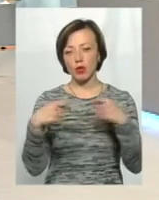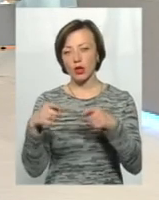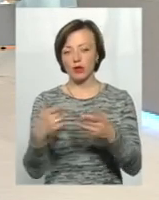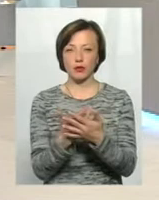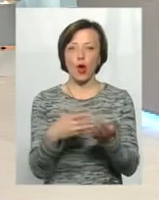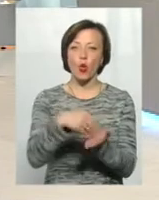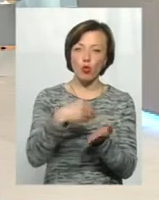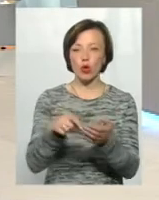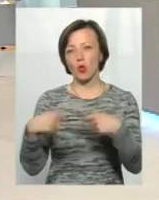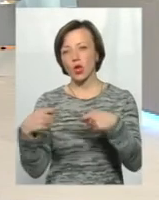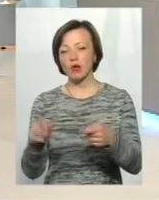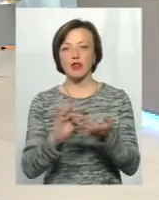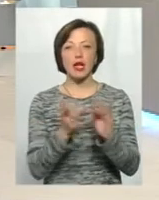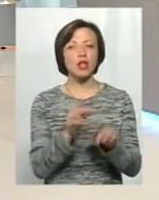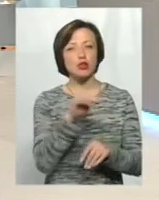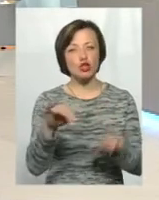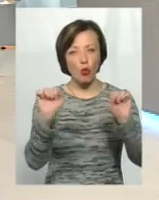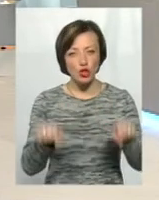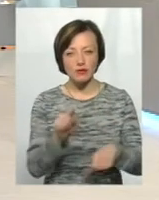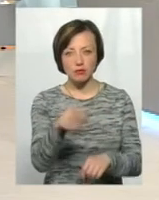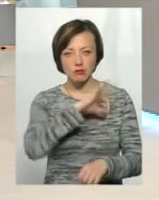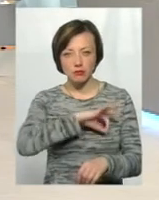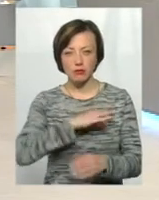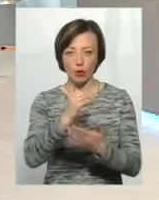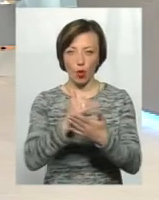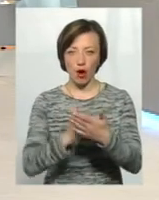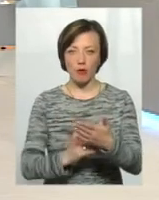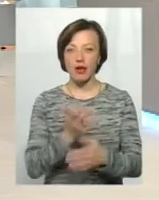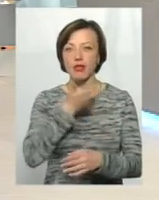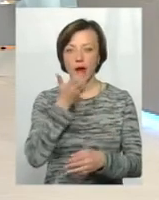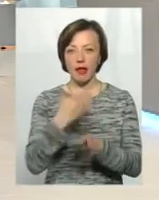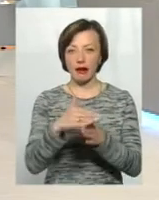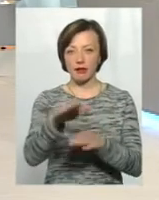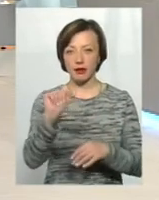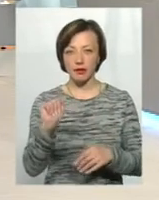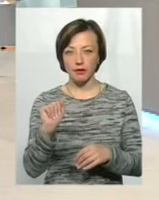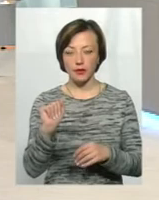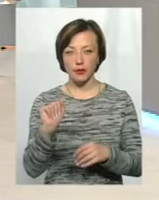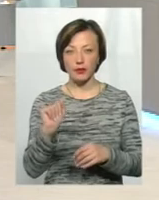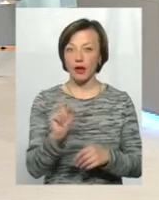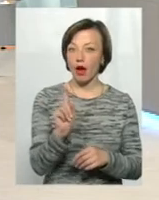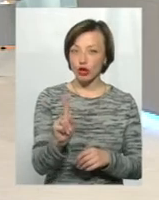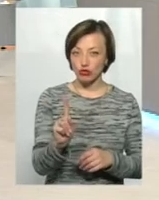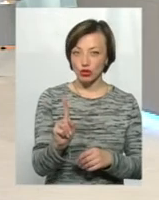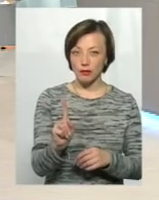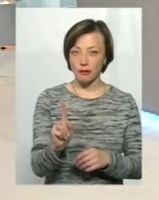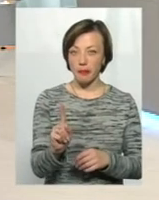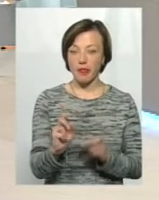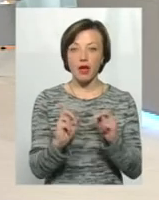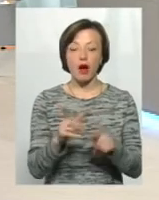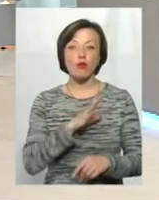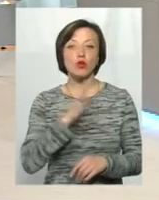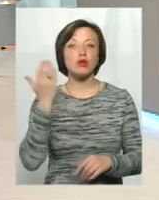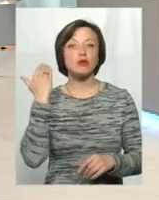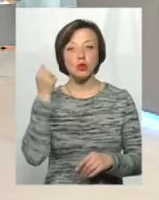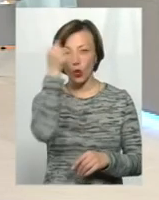інтернеті. Чи можливо для них скористатися програмою теплих кредитів? Адже, як було минулі